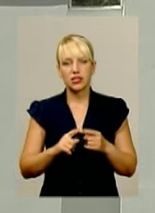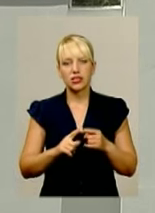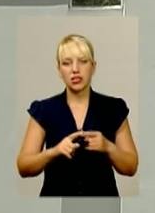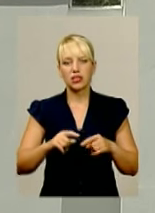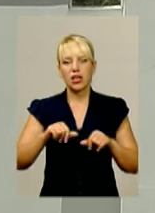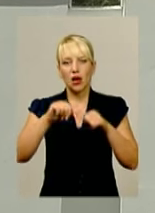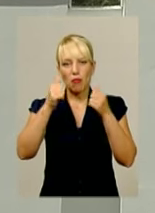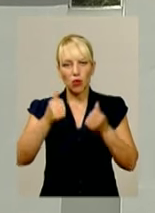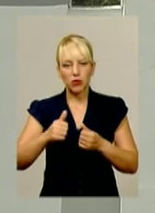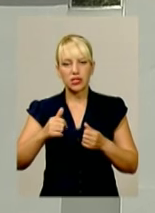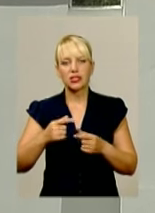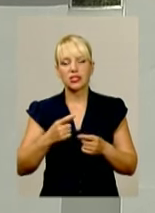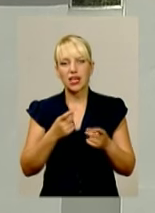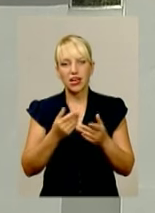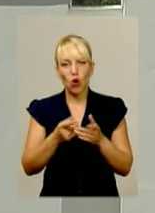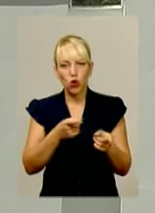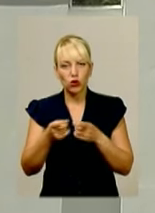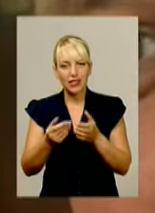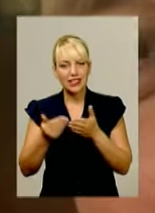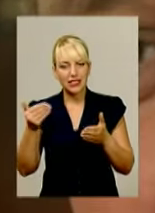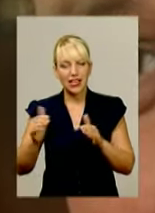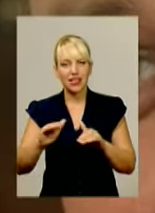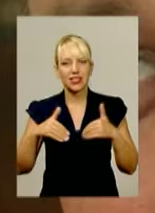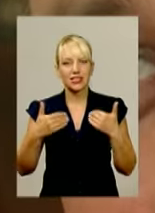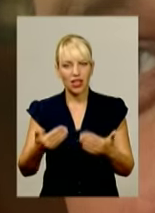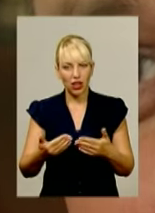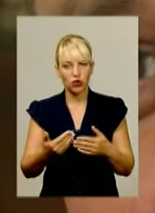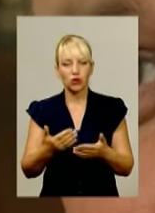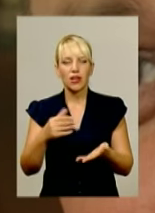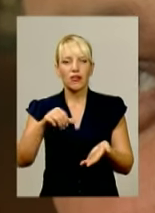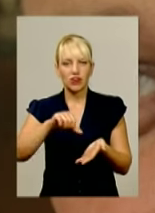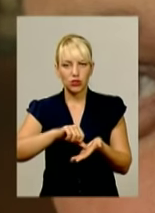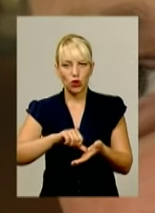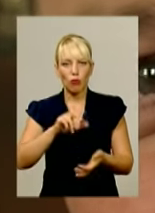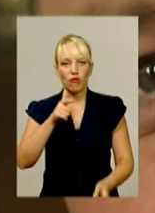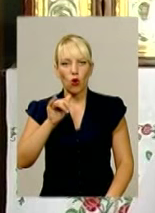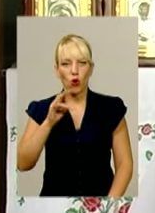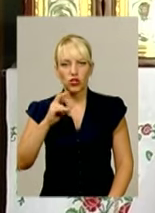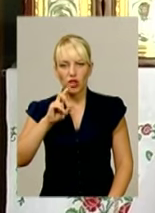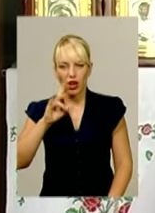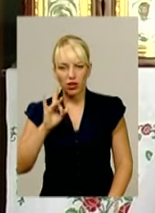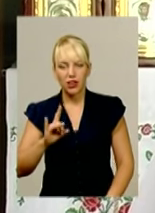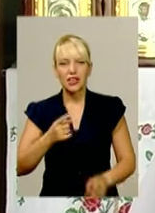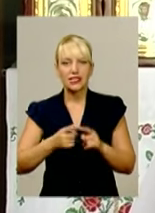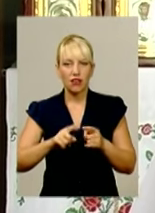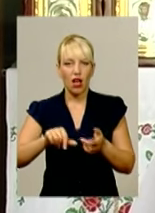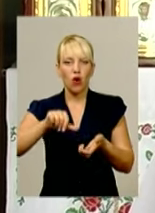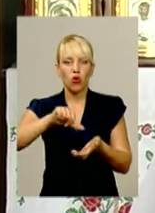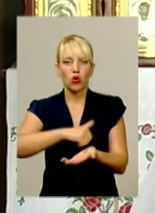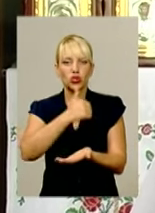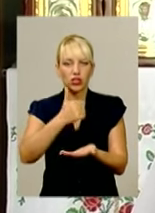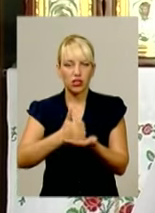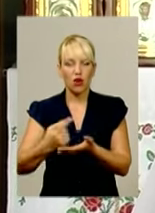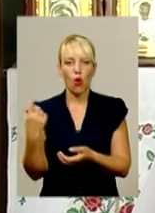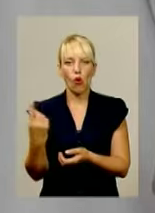заздалегідь. Ініціатором ідеї і справжнім благодійником виступив Іван Гончар, очільник обласної ради. Каже, особисто знав тих,